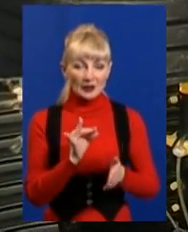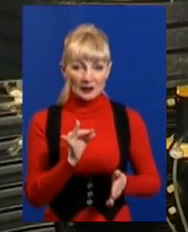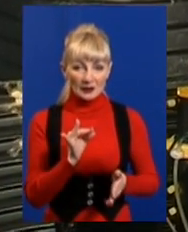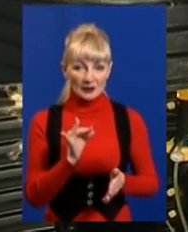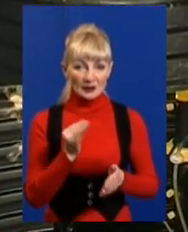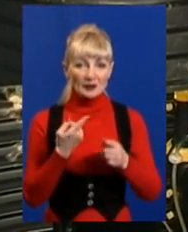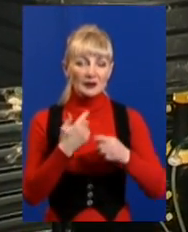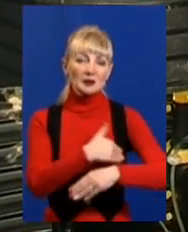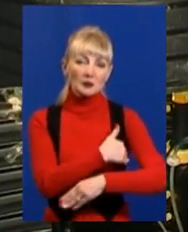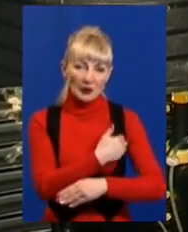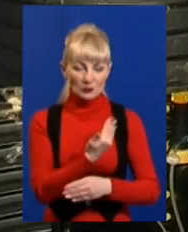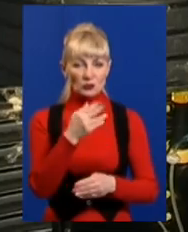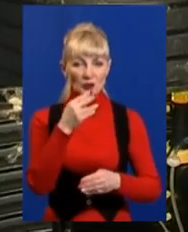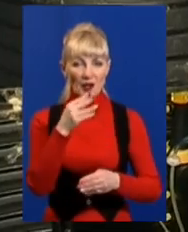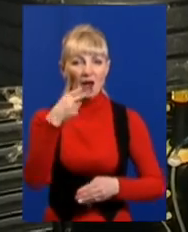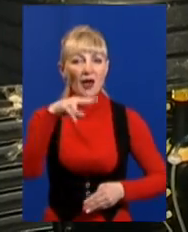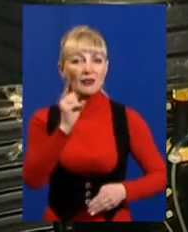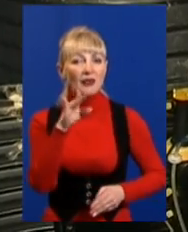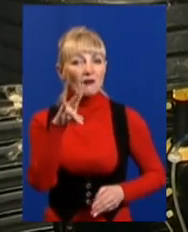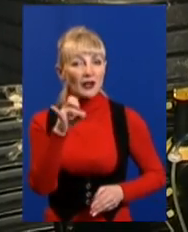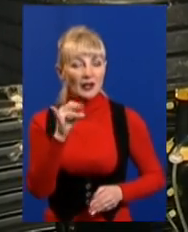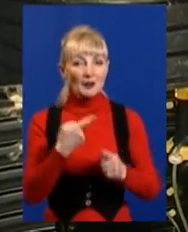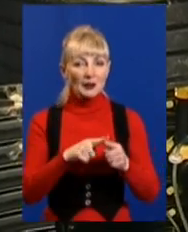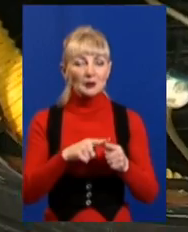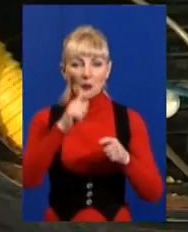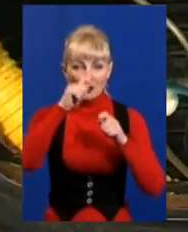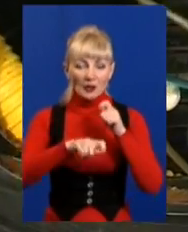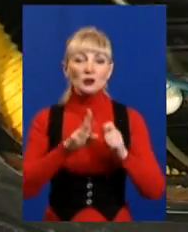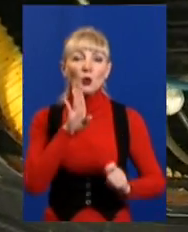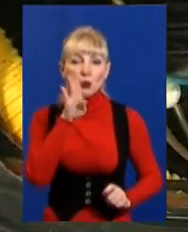впливає температура, тиск, тому вимірюються вранці і по обіді.